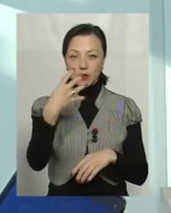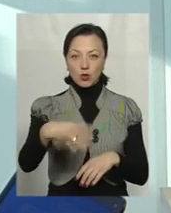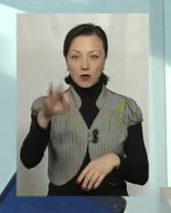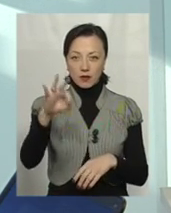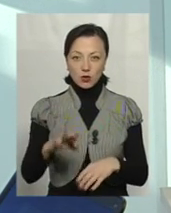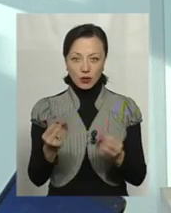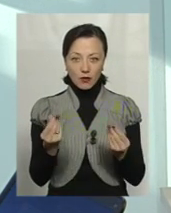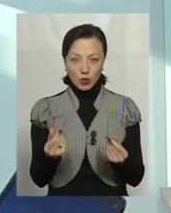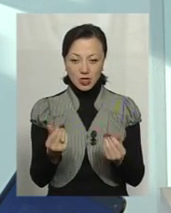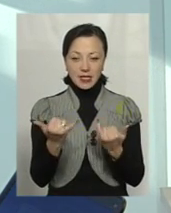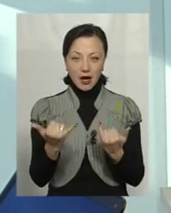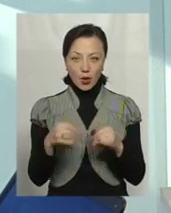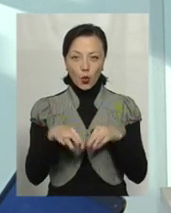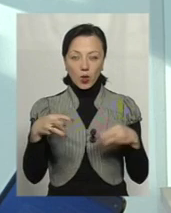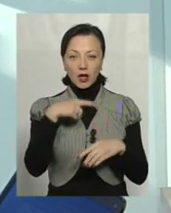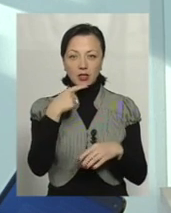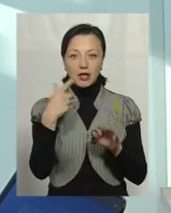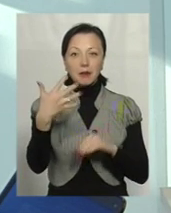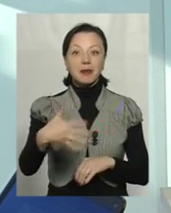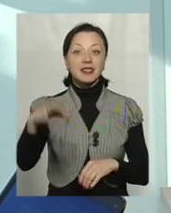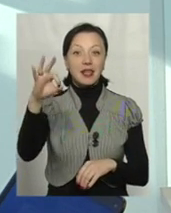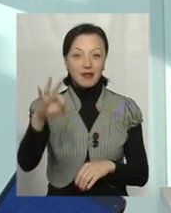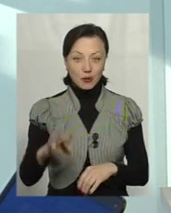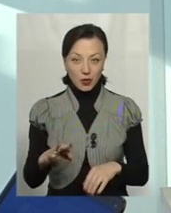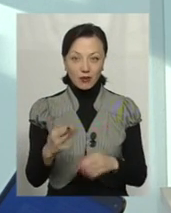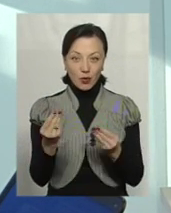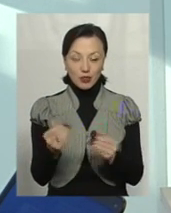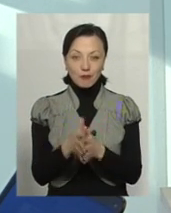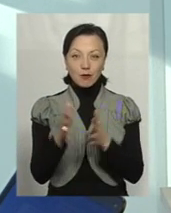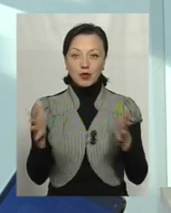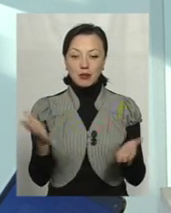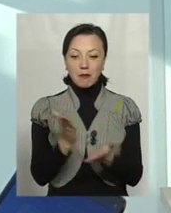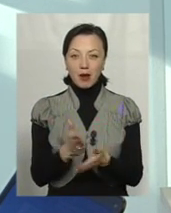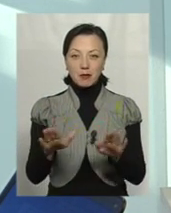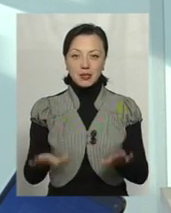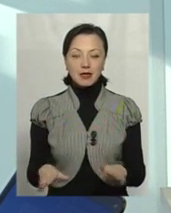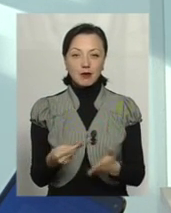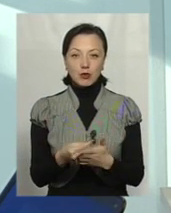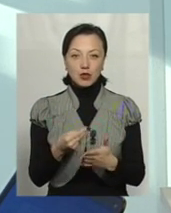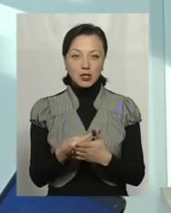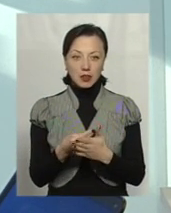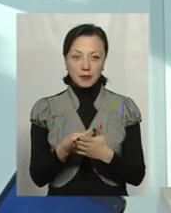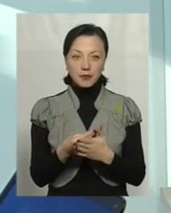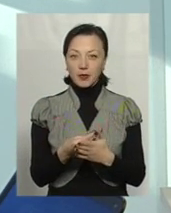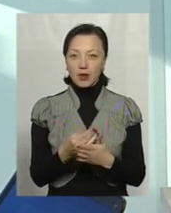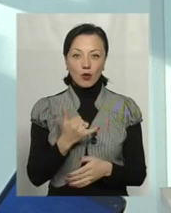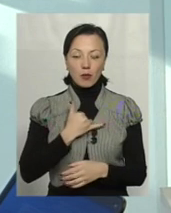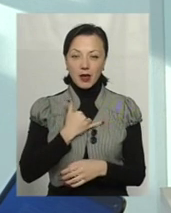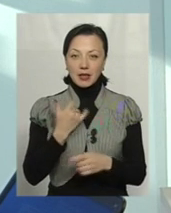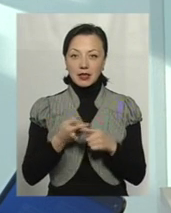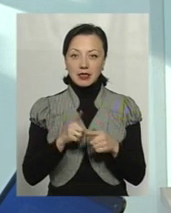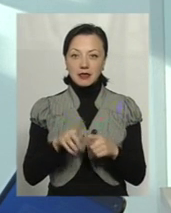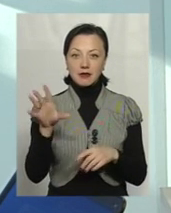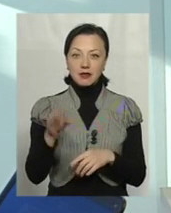коштів, діючий уряд каже, вже навіть на 50% коштів більше мають місцеві бюджети. У мене на це все